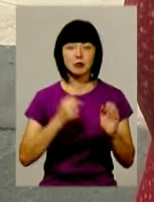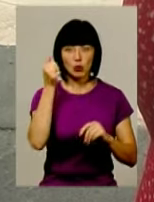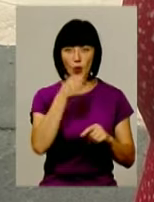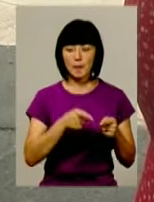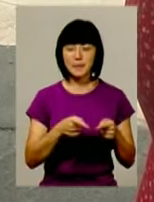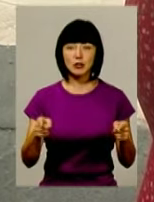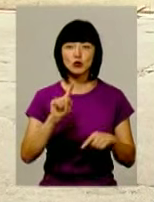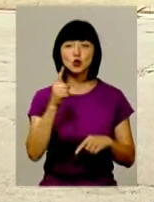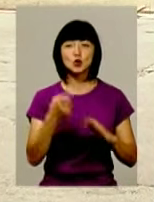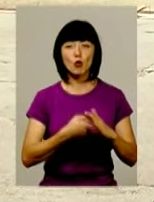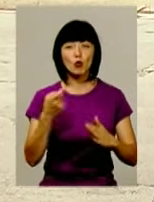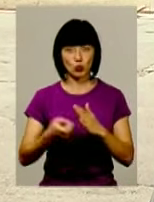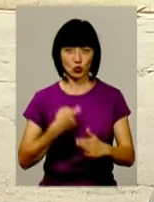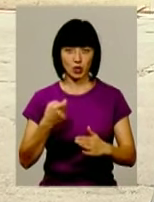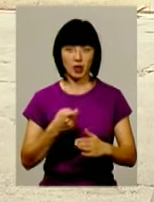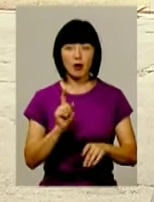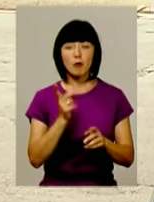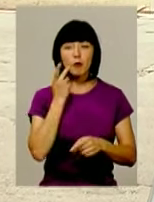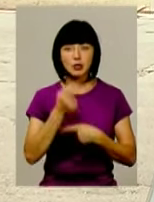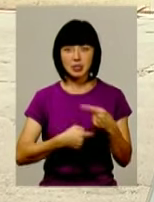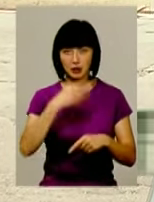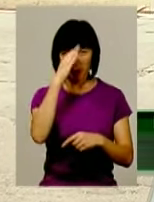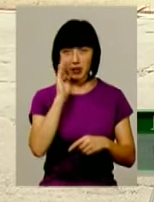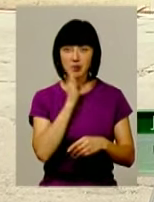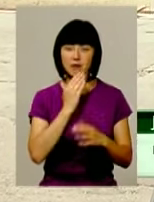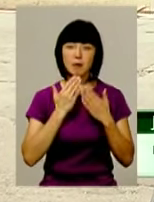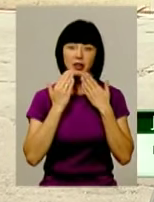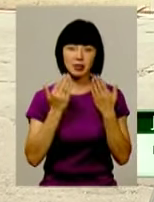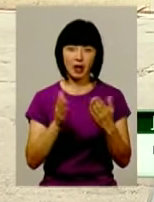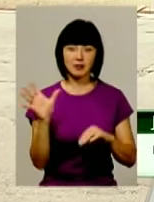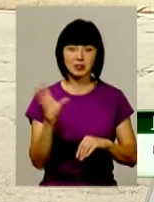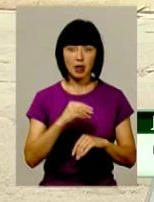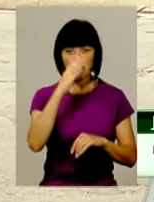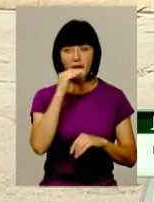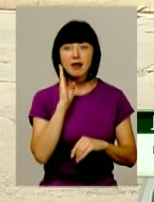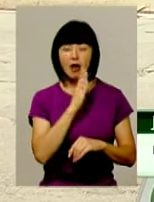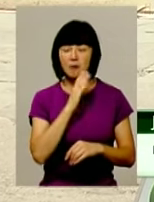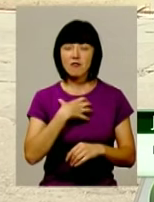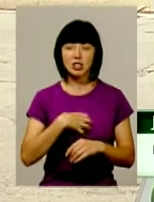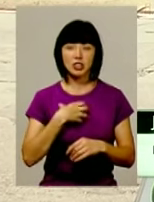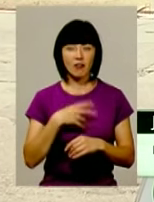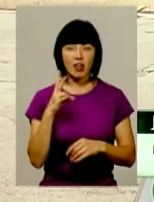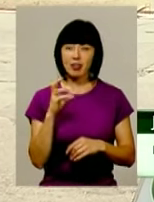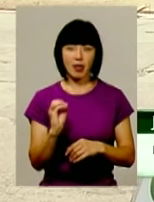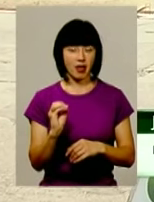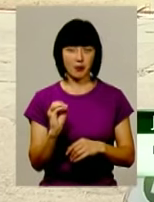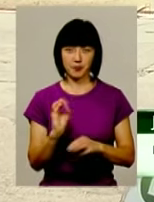період чомучок так званий. І вони постійно батьків питають. І батькам дуже важливо не